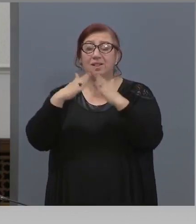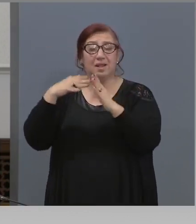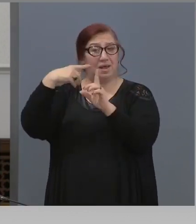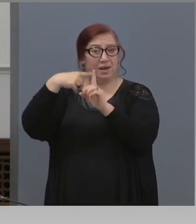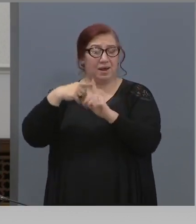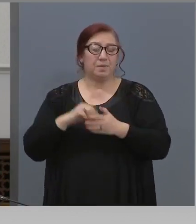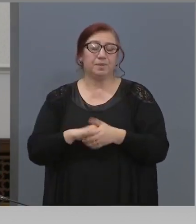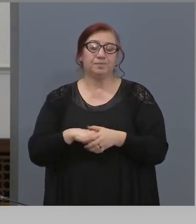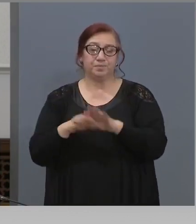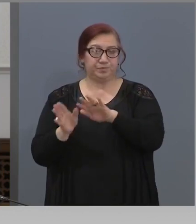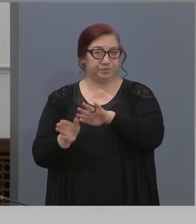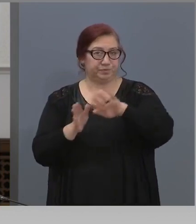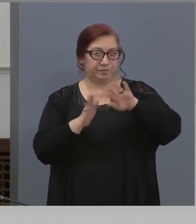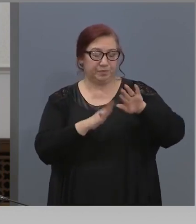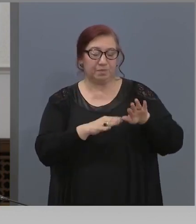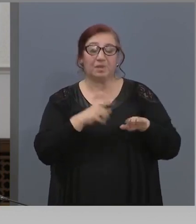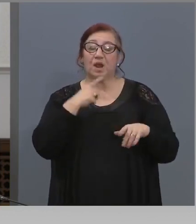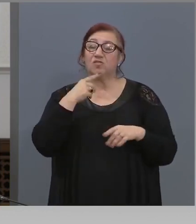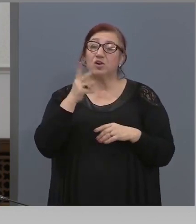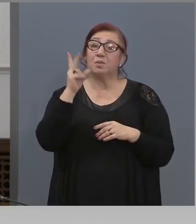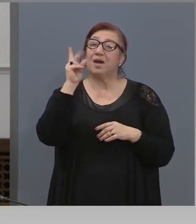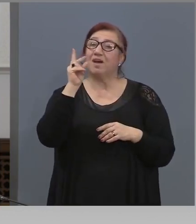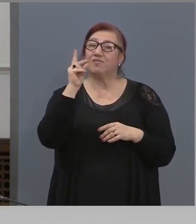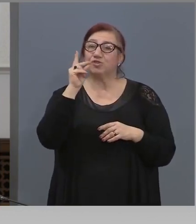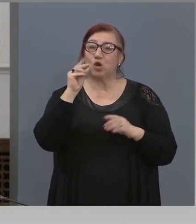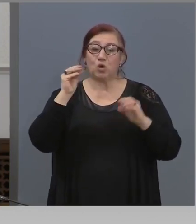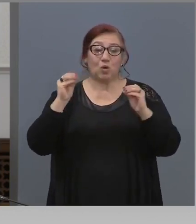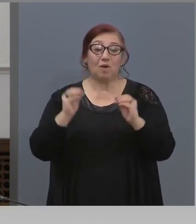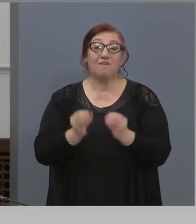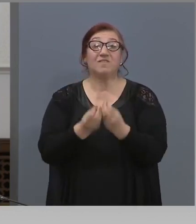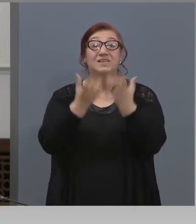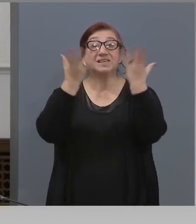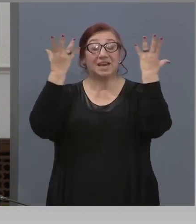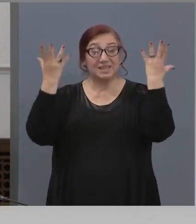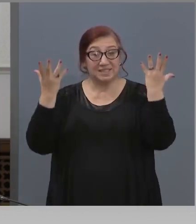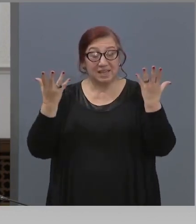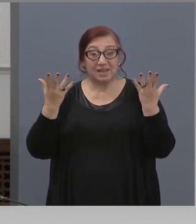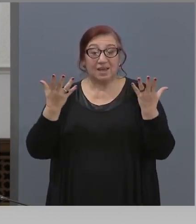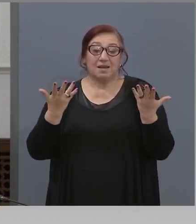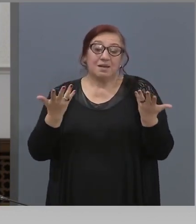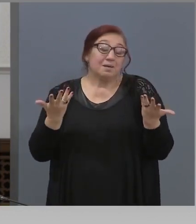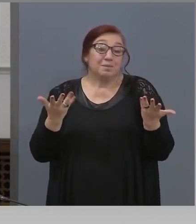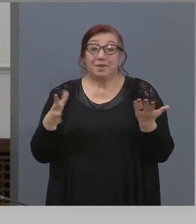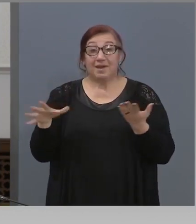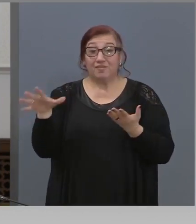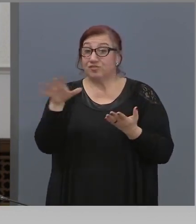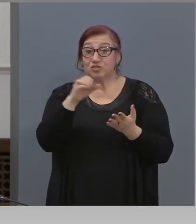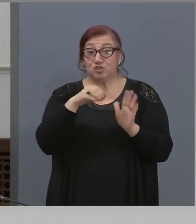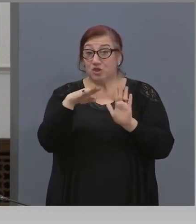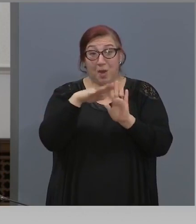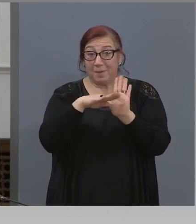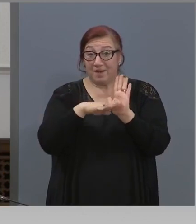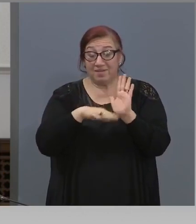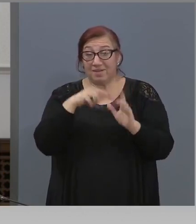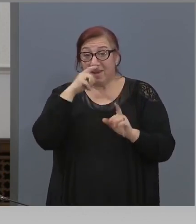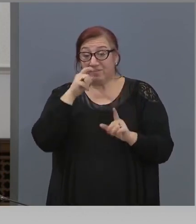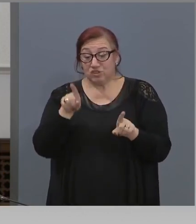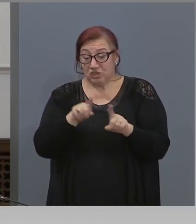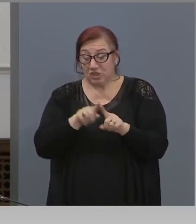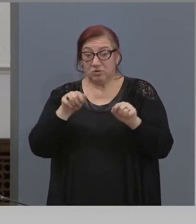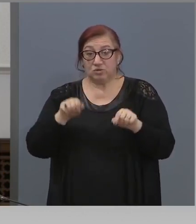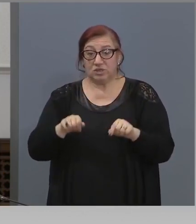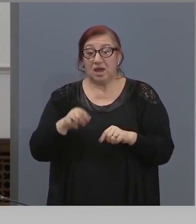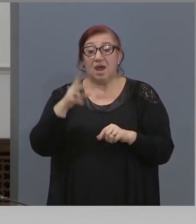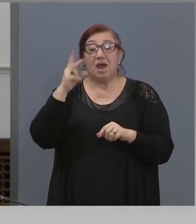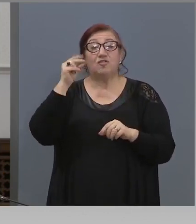А за другия празник... За Второ Възкресение ми вижте, същите превела трябва да въжат, както все пак Второ Възкресение не е